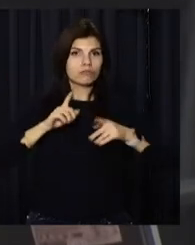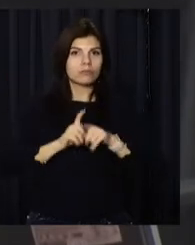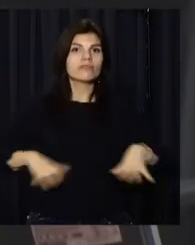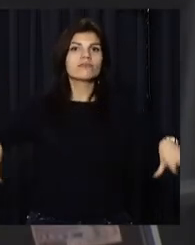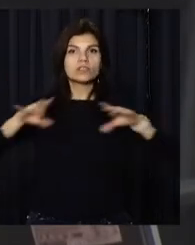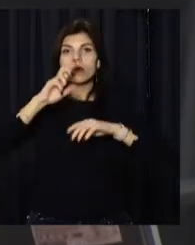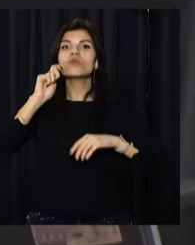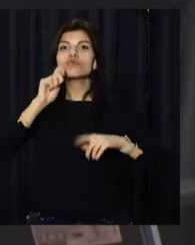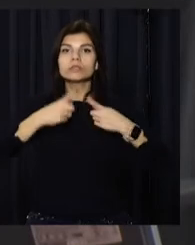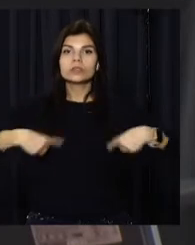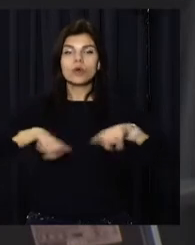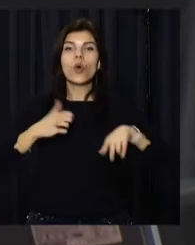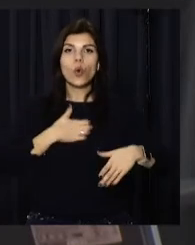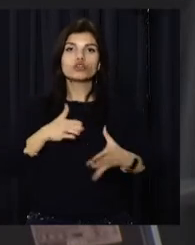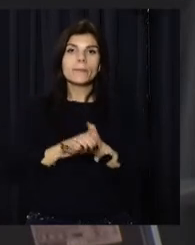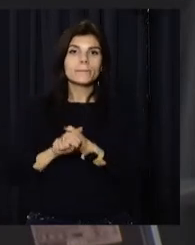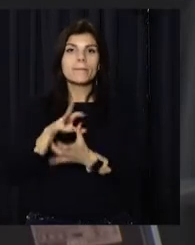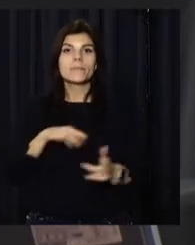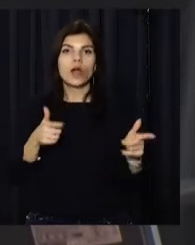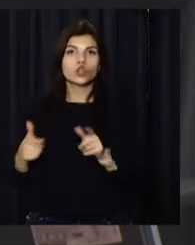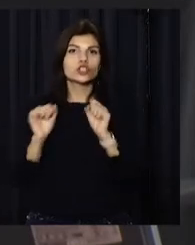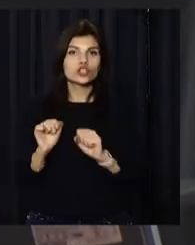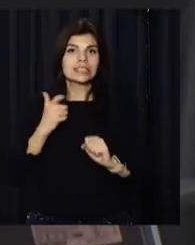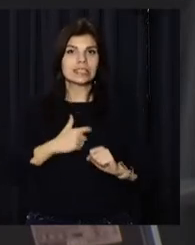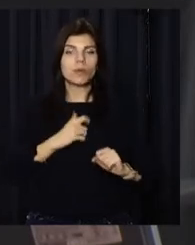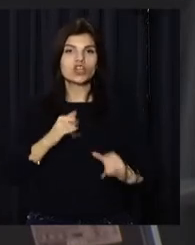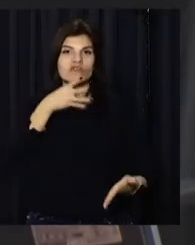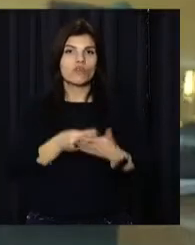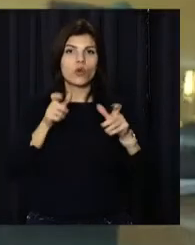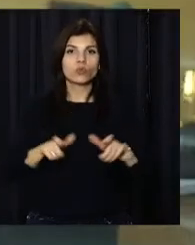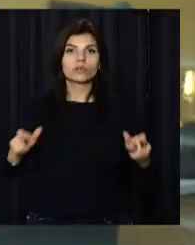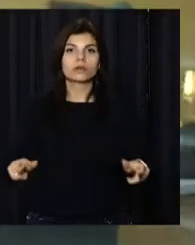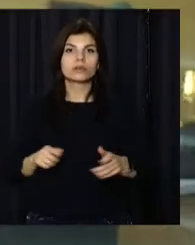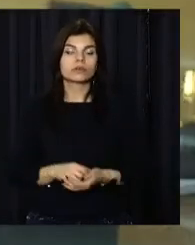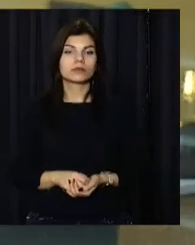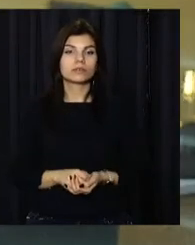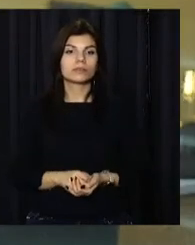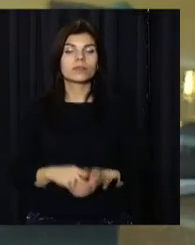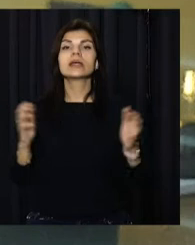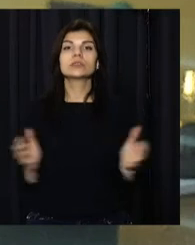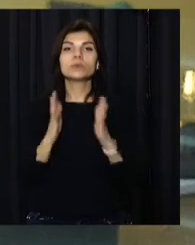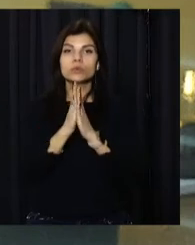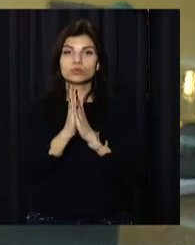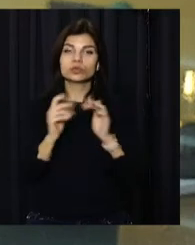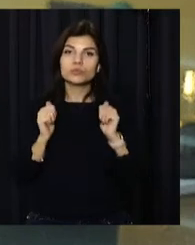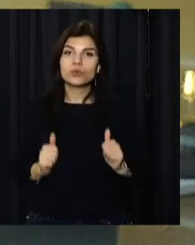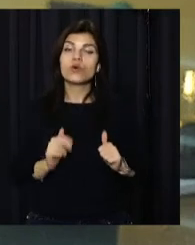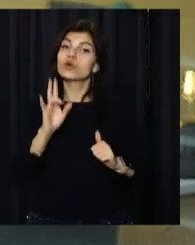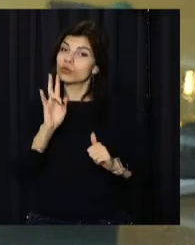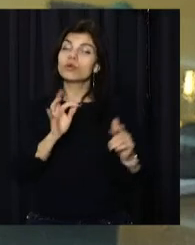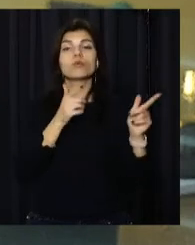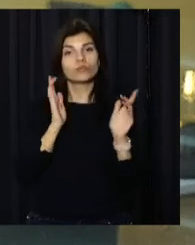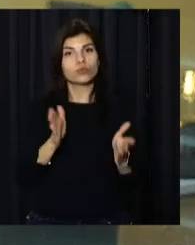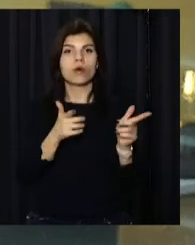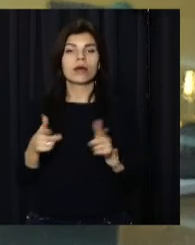і вся наша країна, хоче мира, но на то, защіщати себе і своїх людей. Зберігайте спокій, але будьте готові.